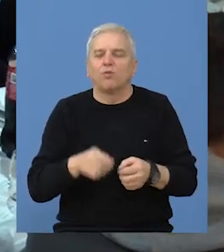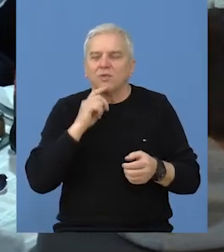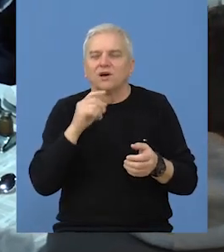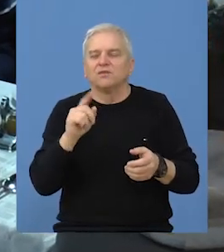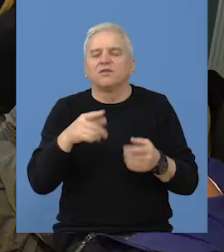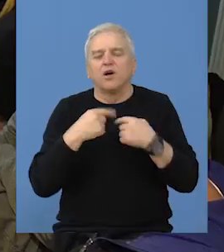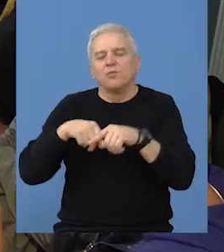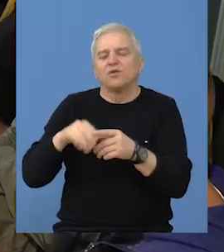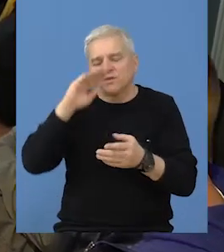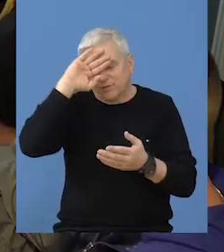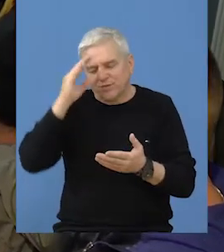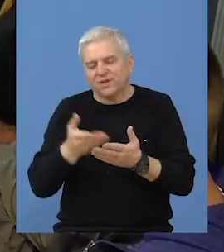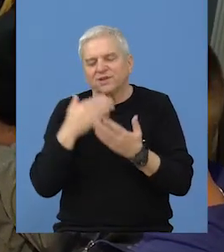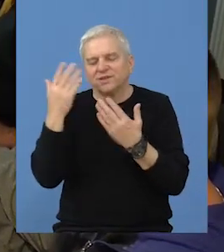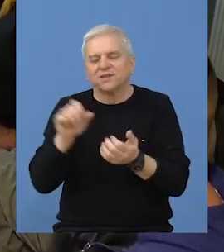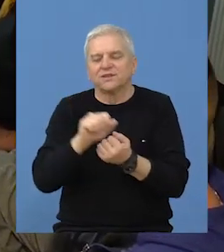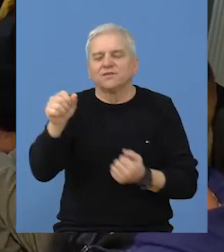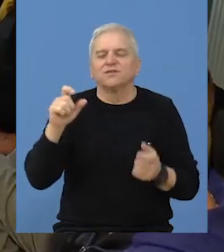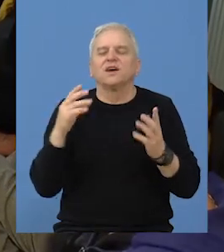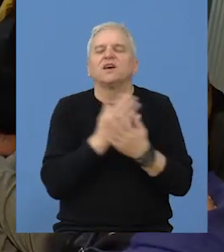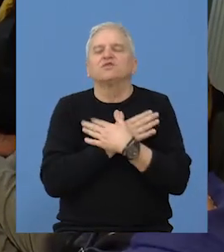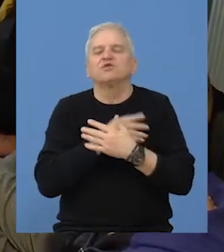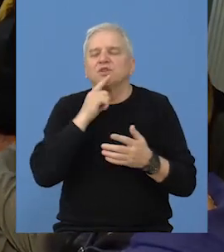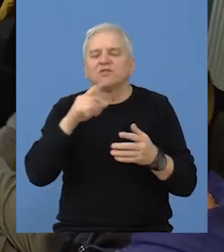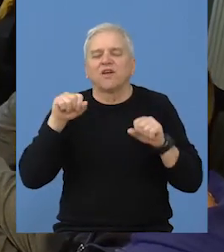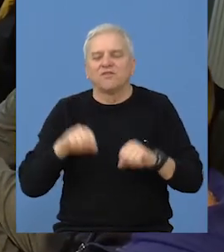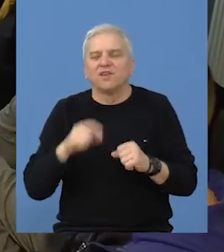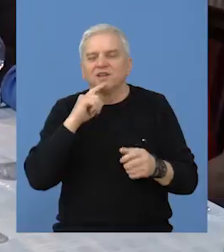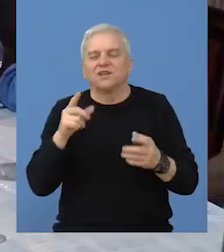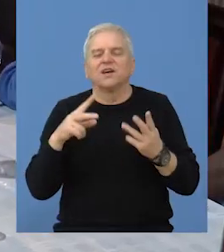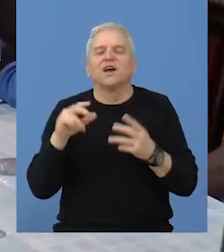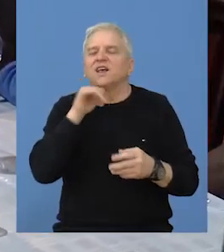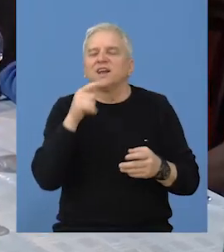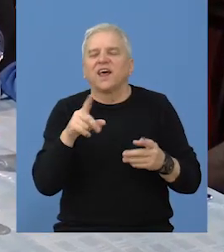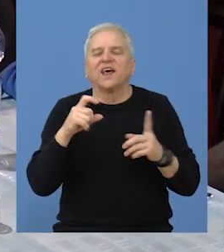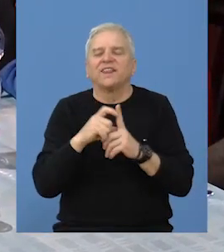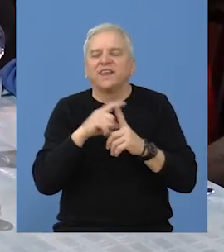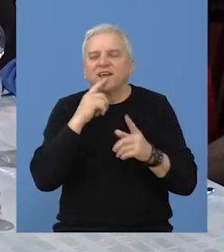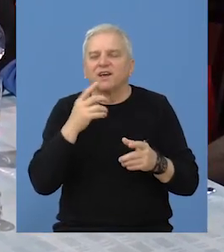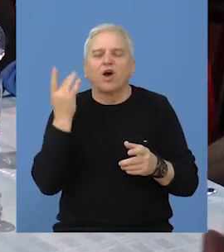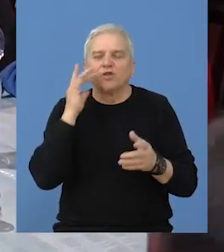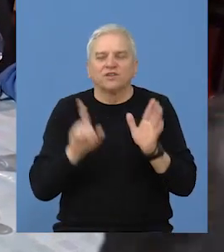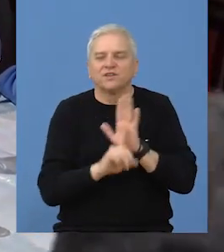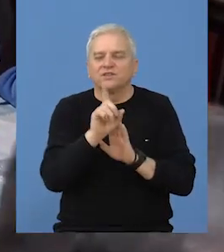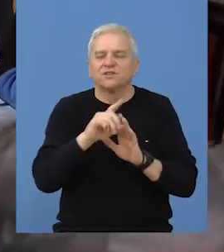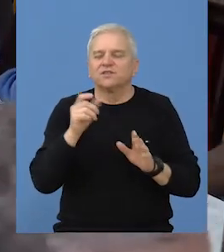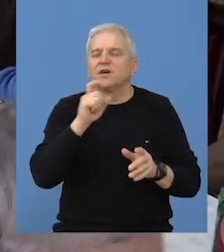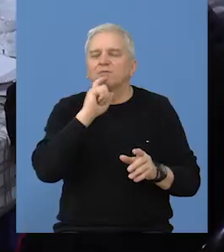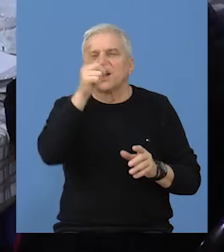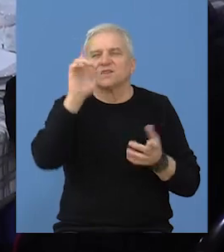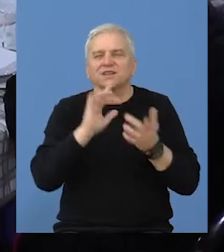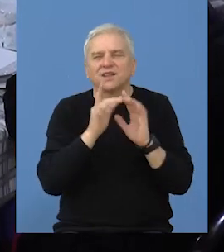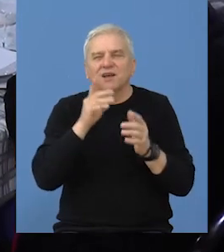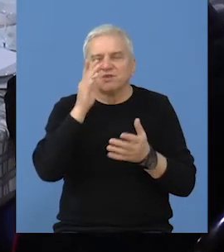Zatim dodeljeno je i posebno priznanje za grlo Zonte Fonte, vlasništvo Kornelije Dejak, za ostvarene uspehe na